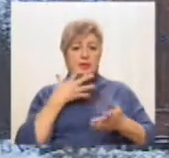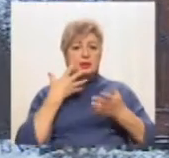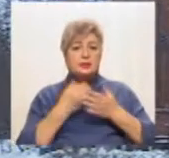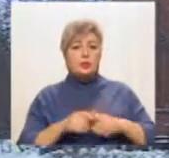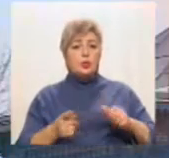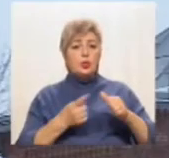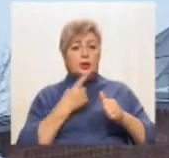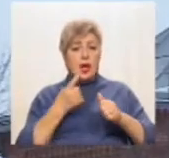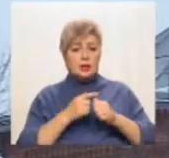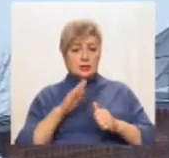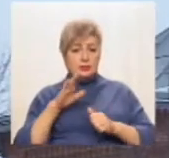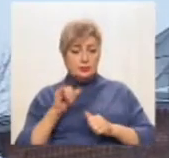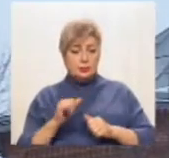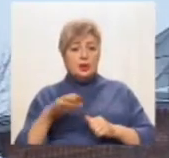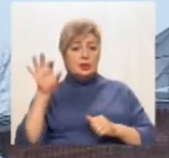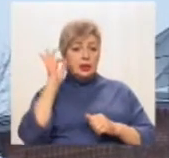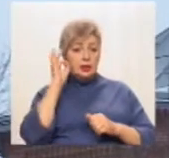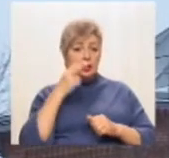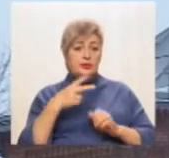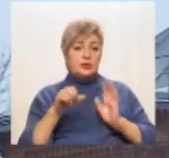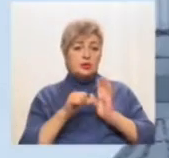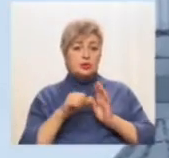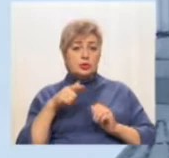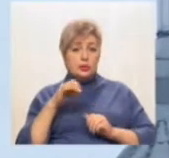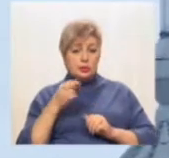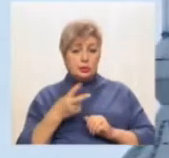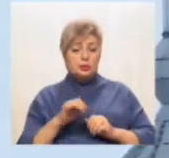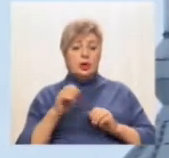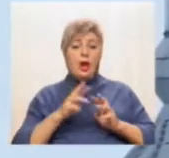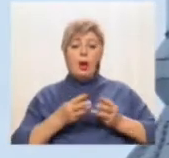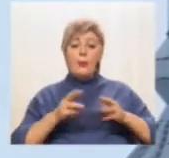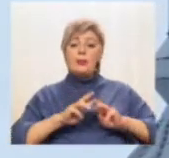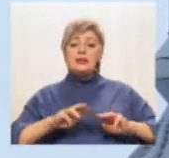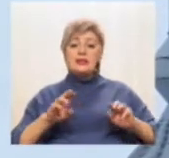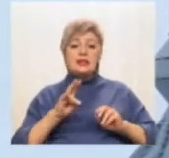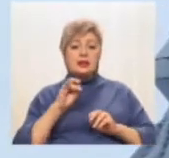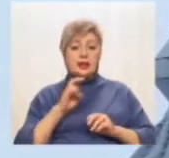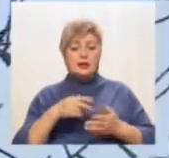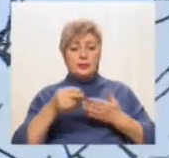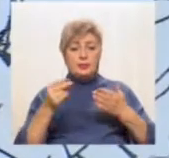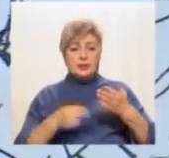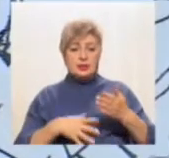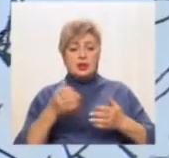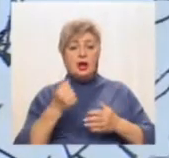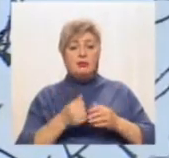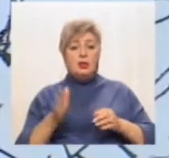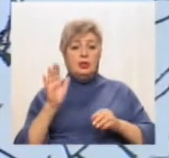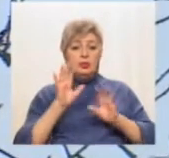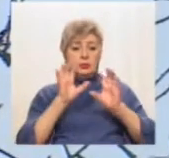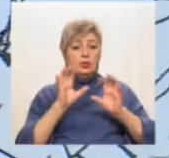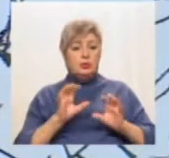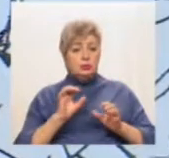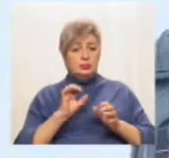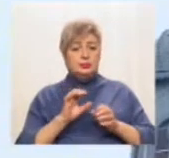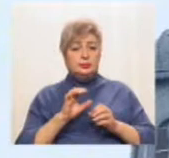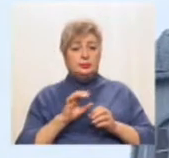Іреней, керуючий єпархії. Нагадаємо, 26 грудня президент України підписав закон про перейменування єпарафій. За законом у